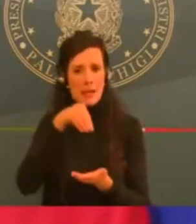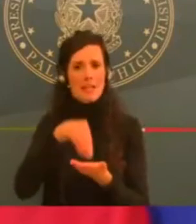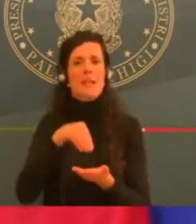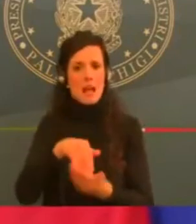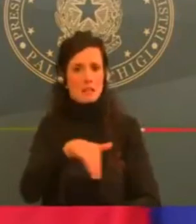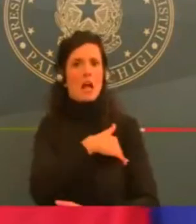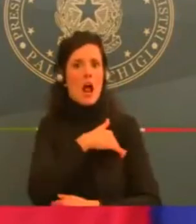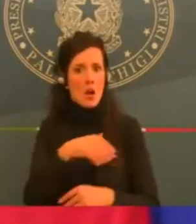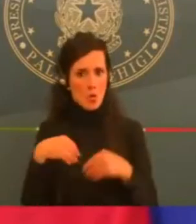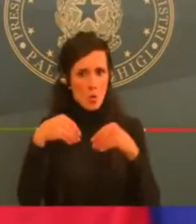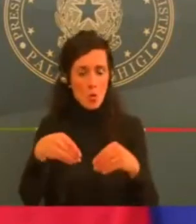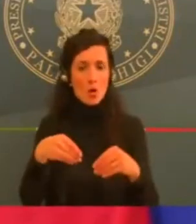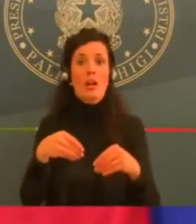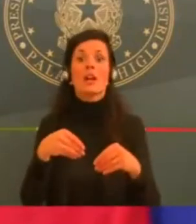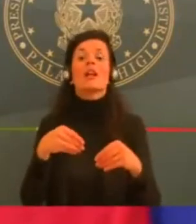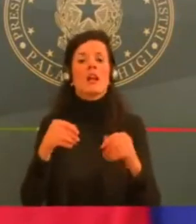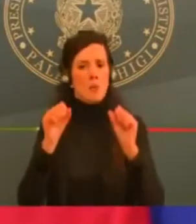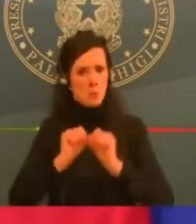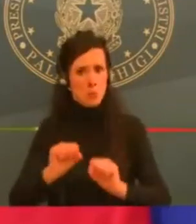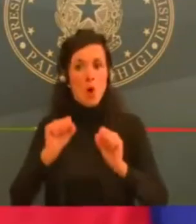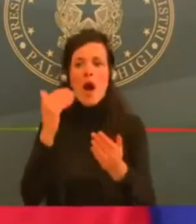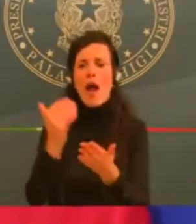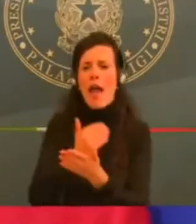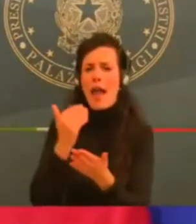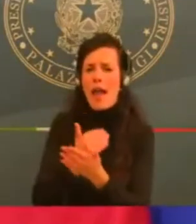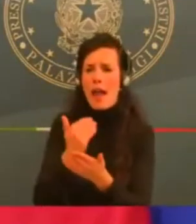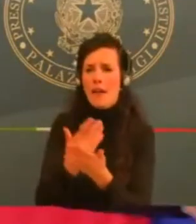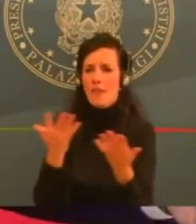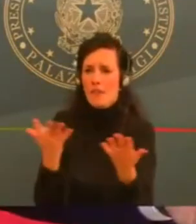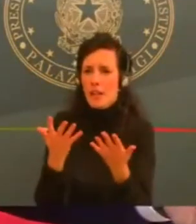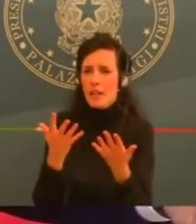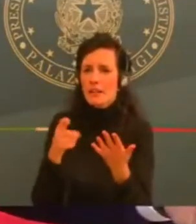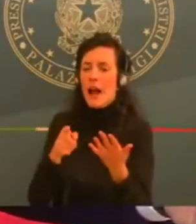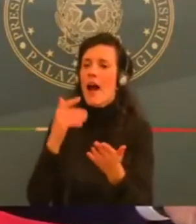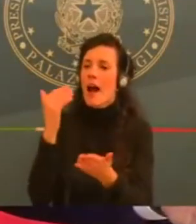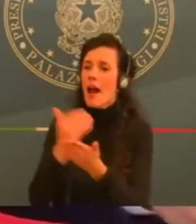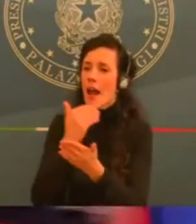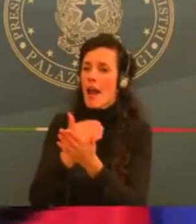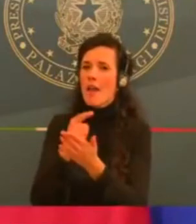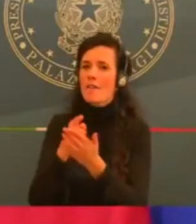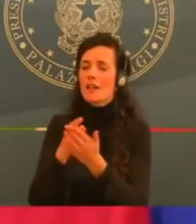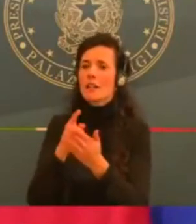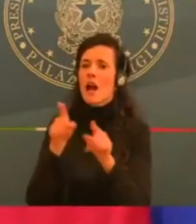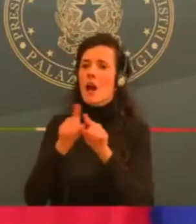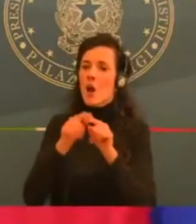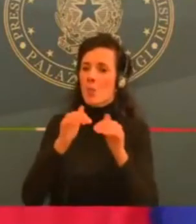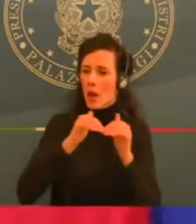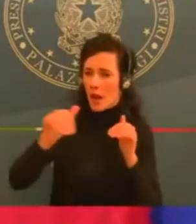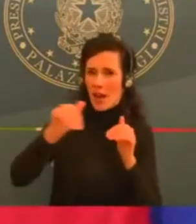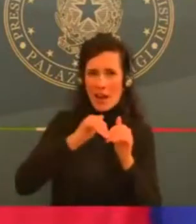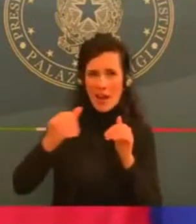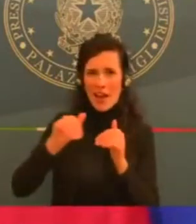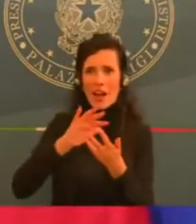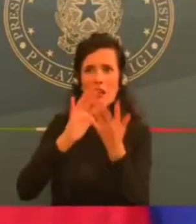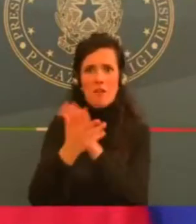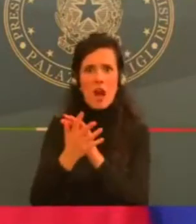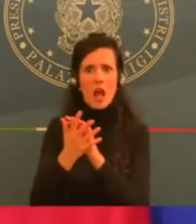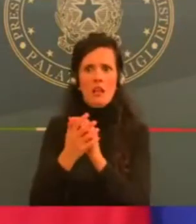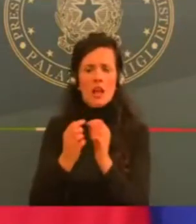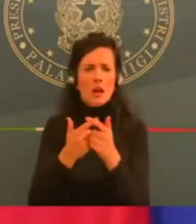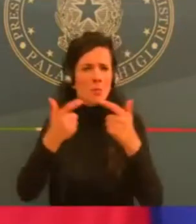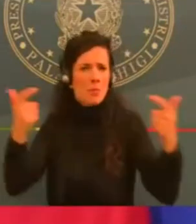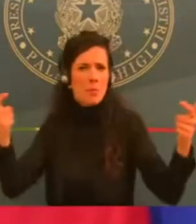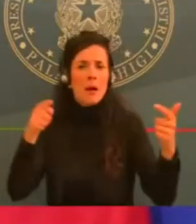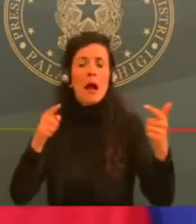generare ovviamente delle criticità, anche derivate, ad esempio sul sistema dei trasporti. Rimaniamo convinti, alla luce dei